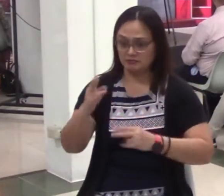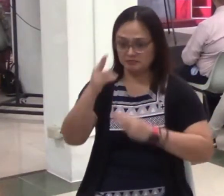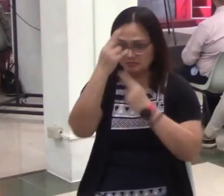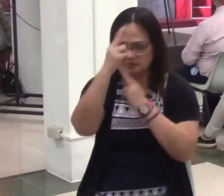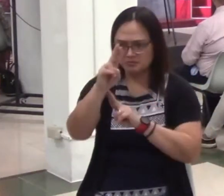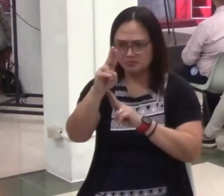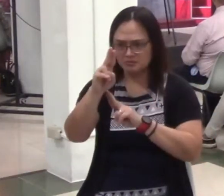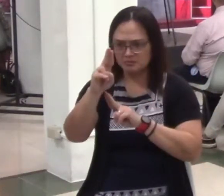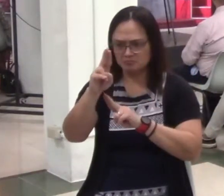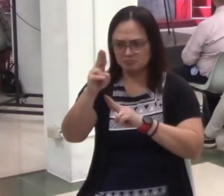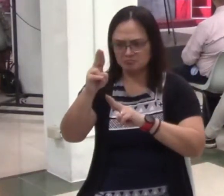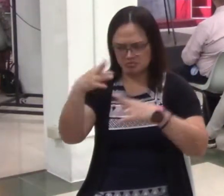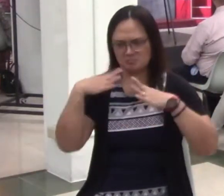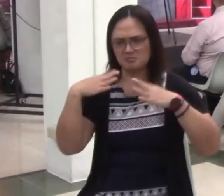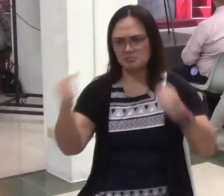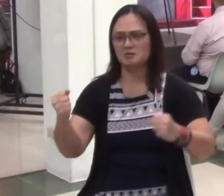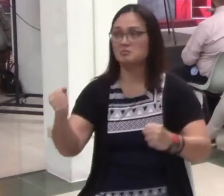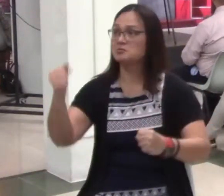Ito, kapangyirihan to.